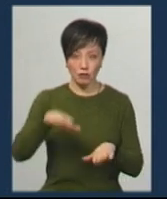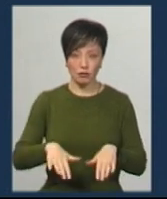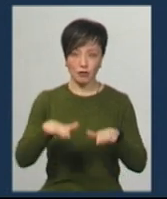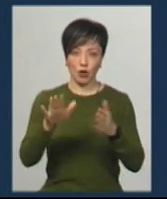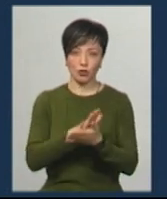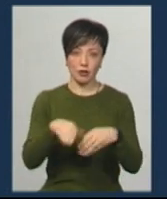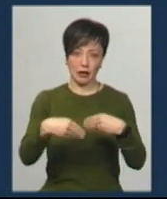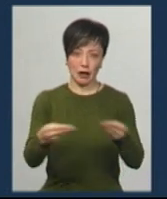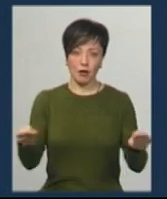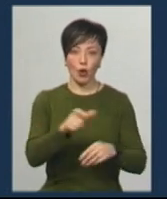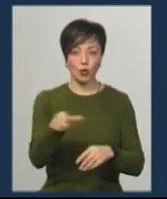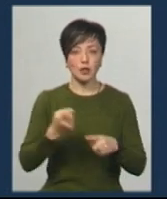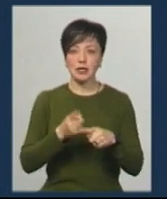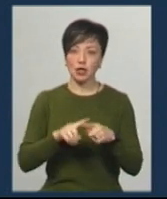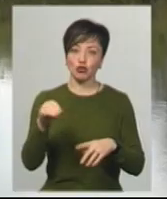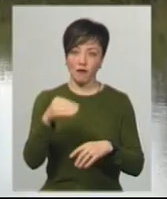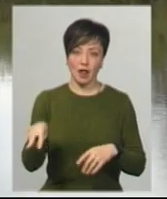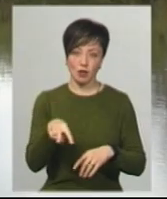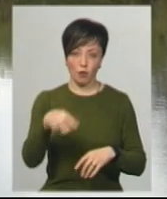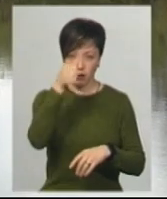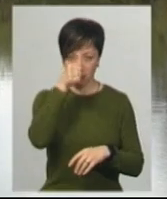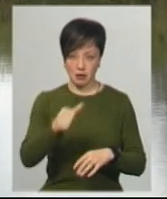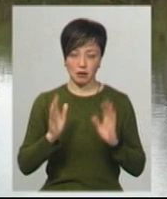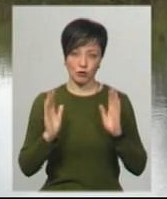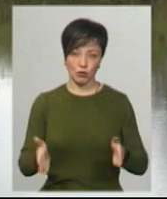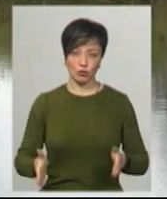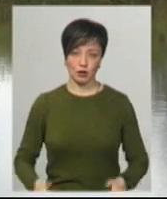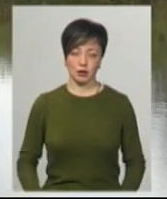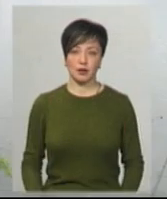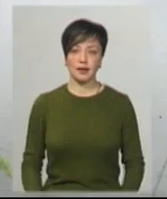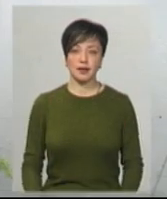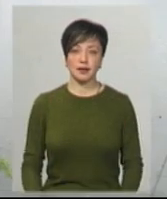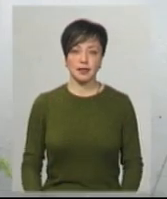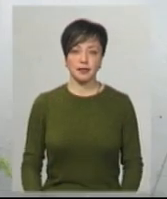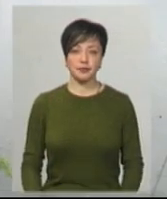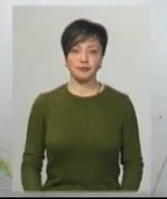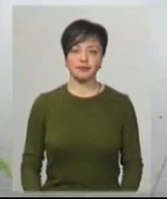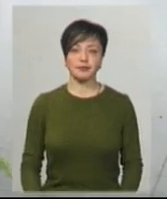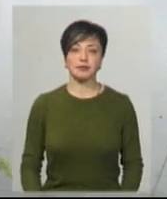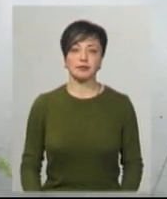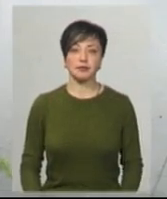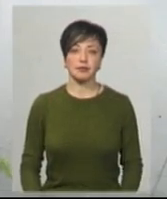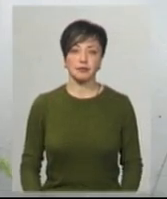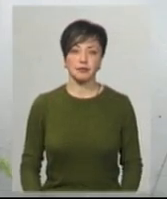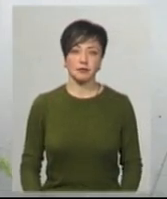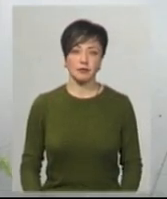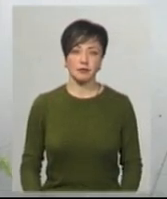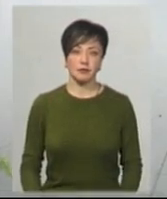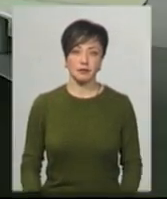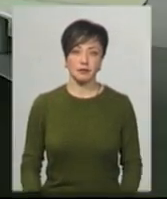чисту і даємо людям. Це буде на жовтень-листопад місяць. Леся Бароваць, Олександр Горішевський. Новини на Суспільному. Хмельниччина.